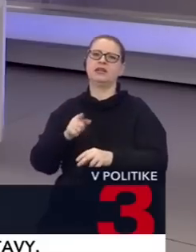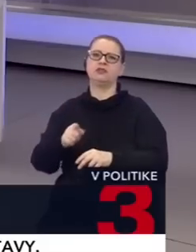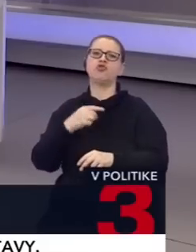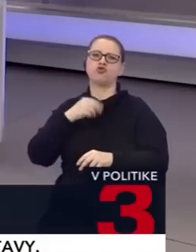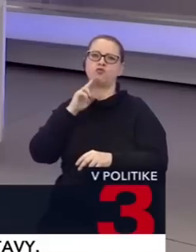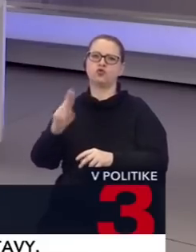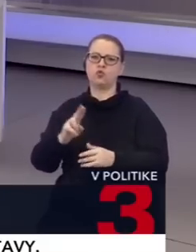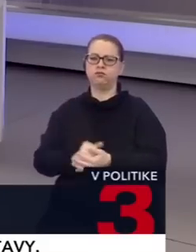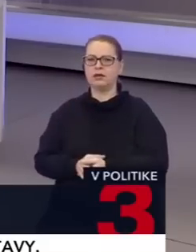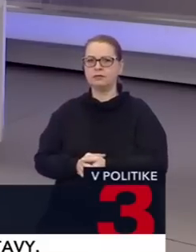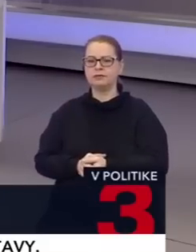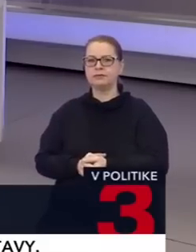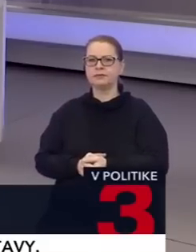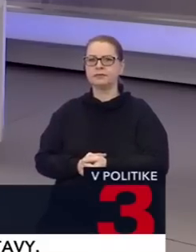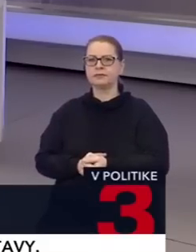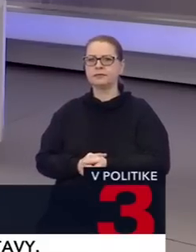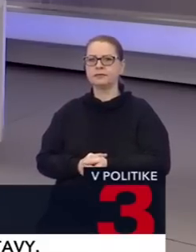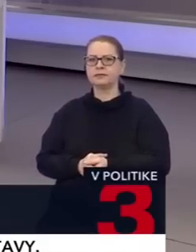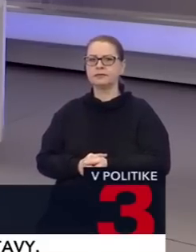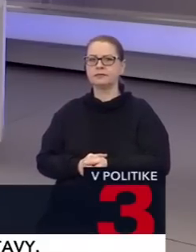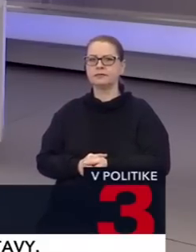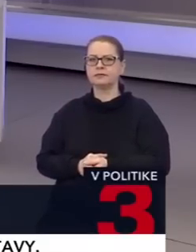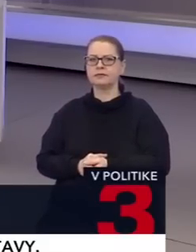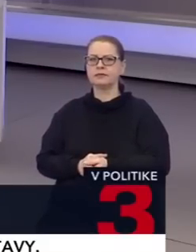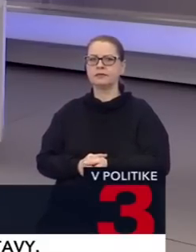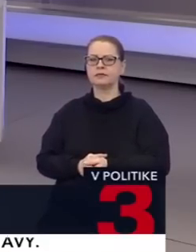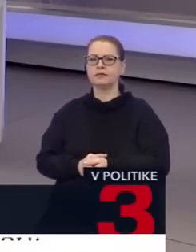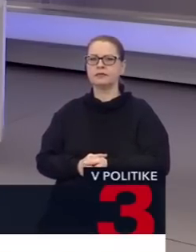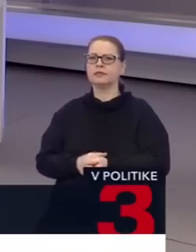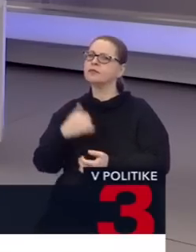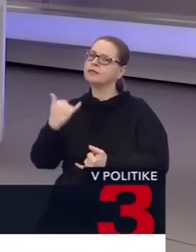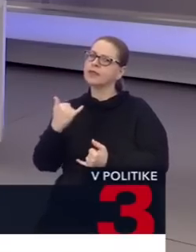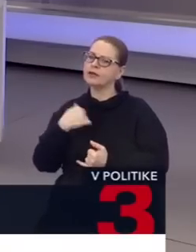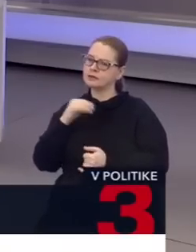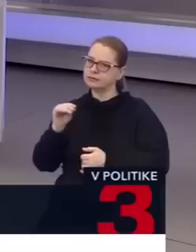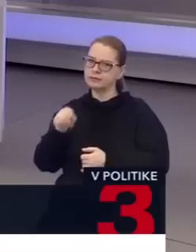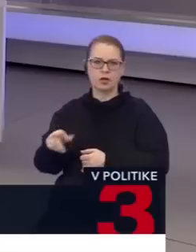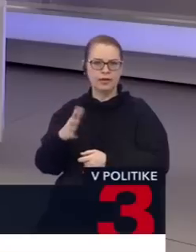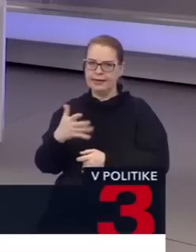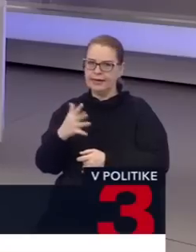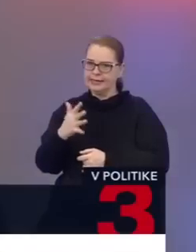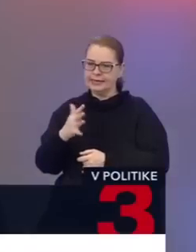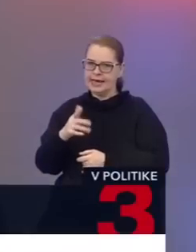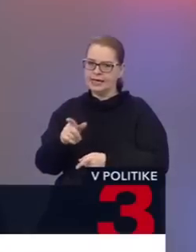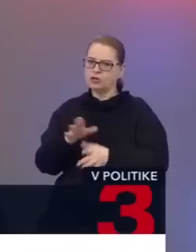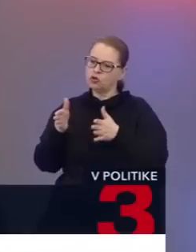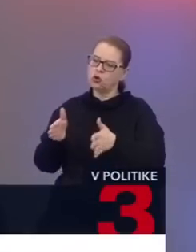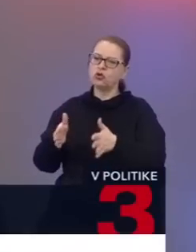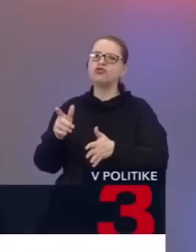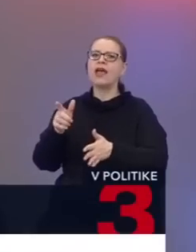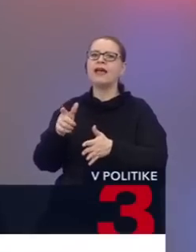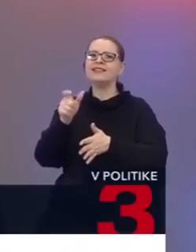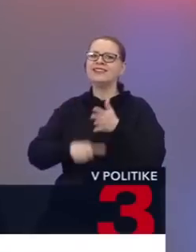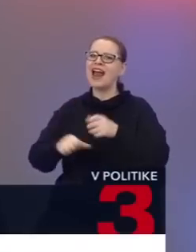prelietáva mediálnym priestorom, tak jemne výrievačne. Čiže nie je to o tom, že strany